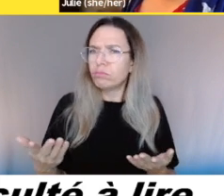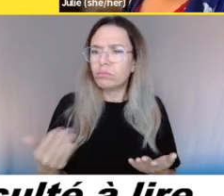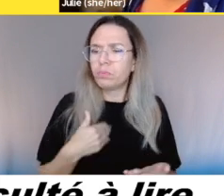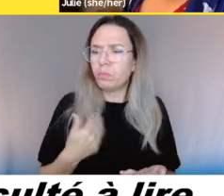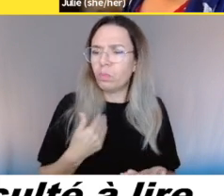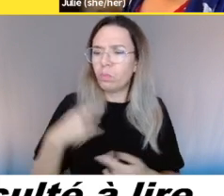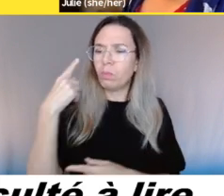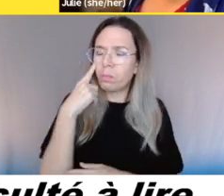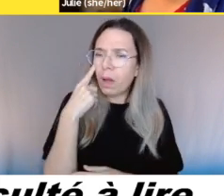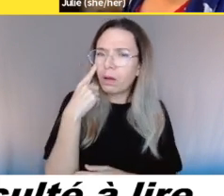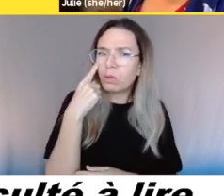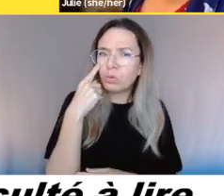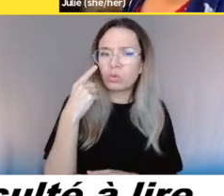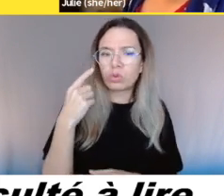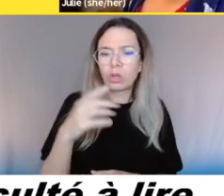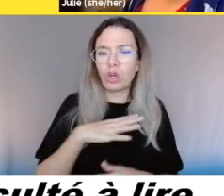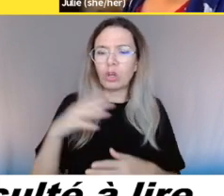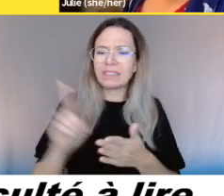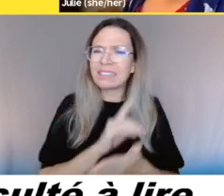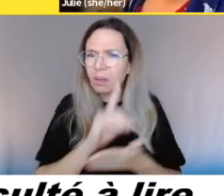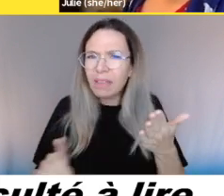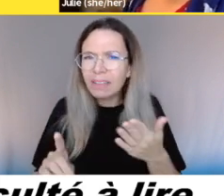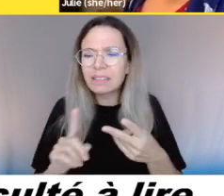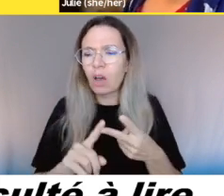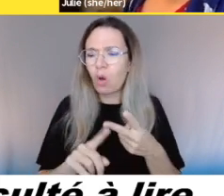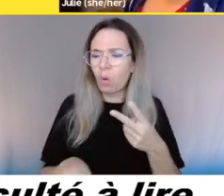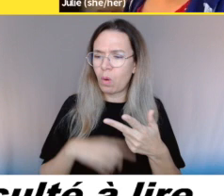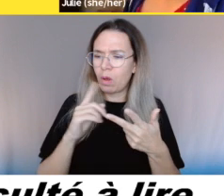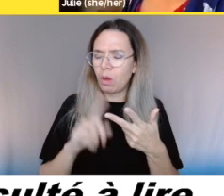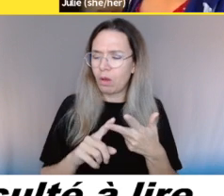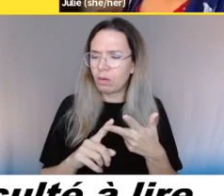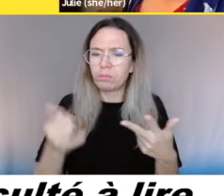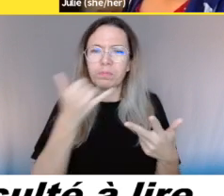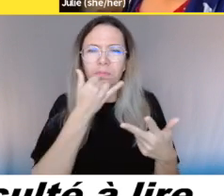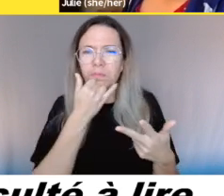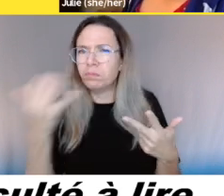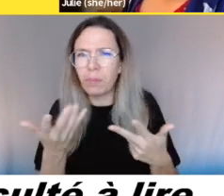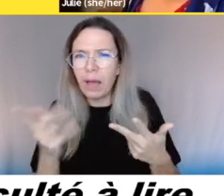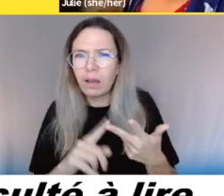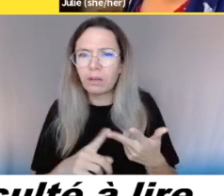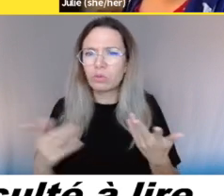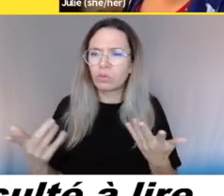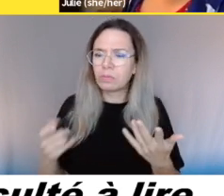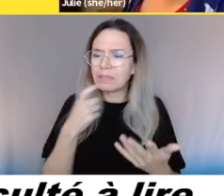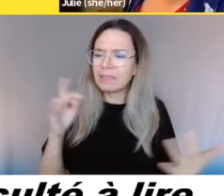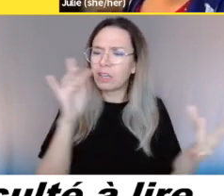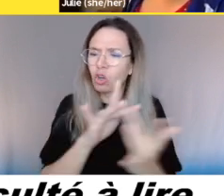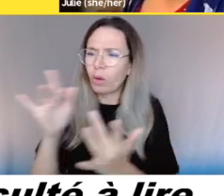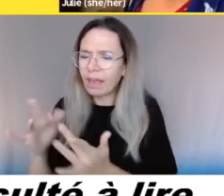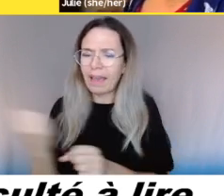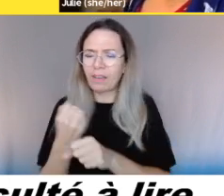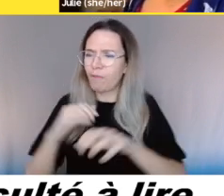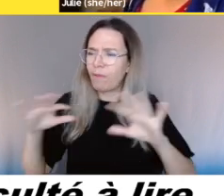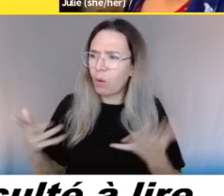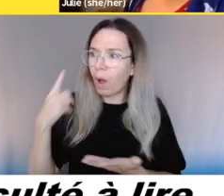12, nul ne peut par discrimination refuse de conclure un acte juridique ayant pour objet des biens ou des services ordinairement offerts au Québec.